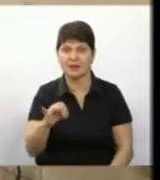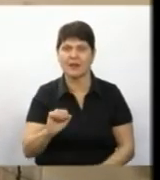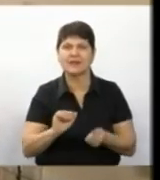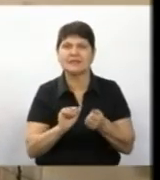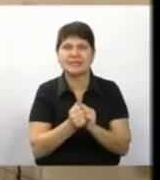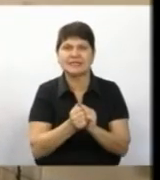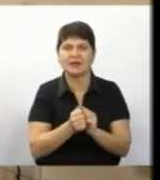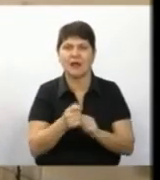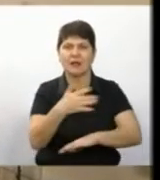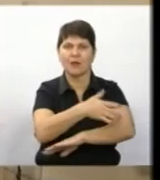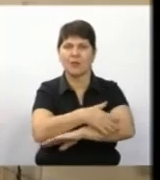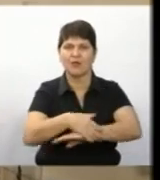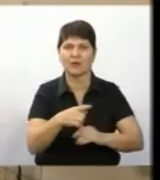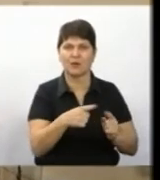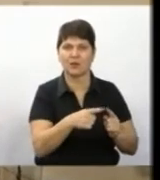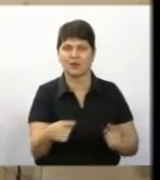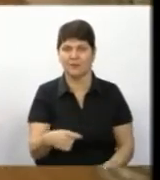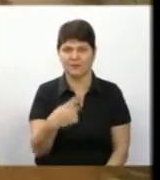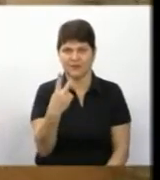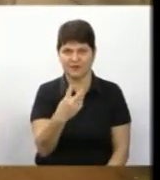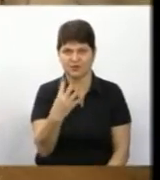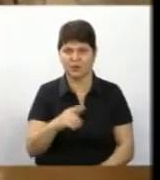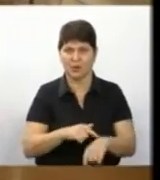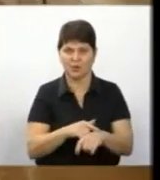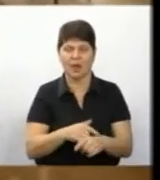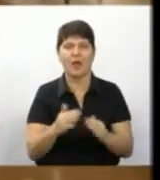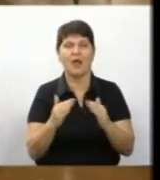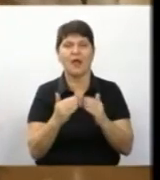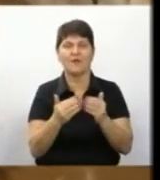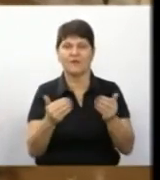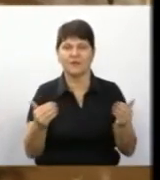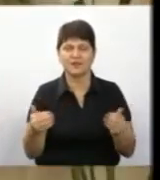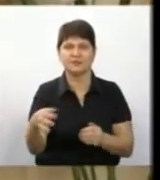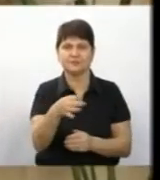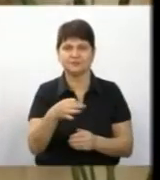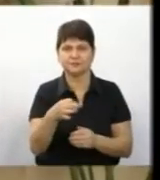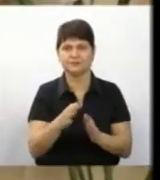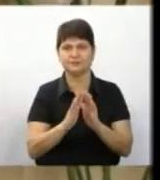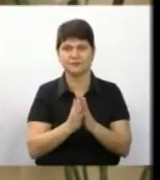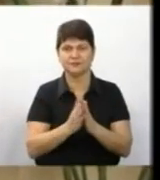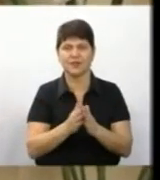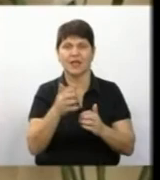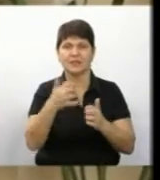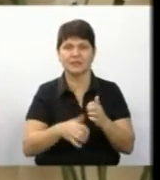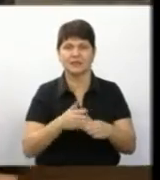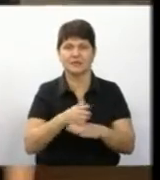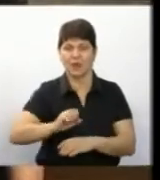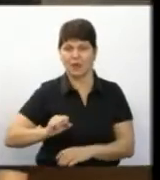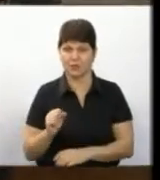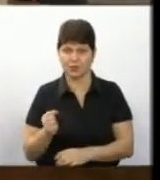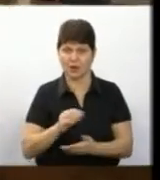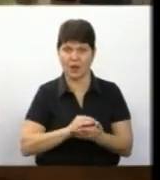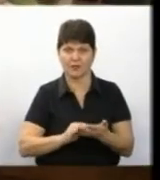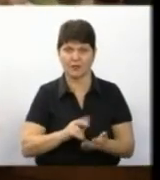впродовж 24 години. Виставку презентували в обласні книгозбірні. Серед відвідувачів – подруга авторки